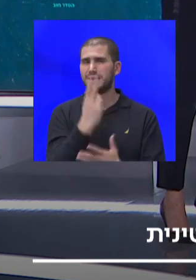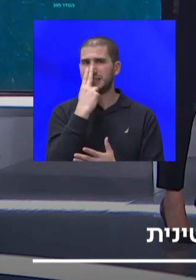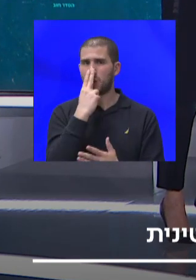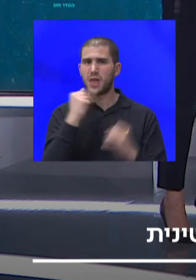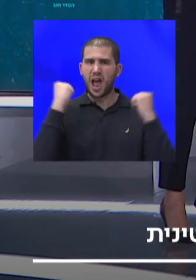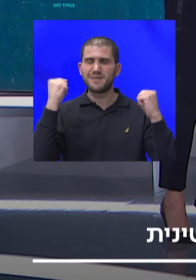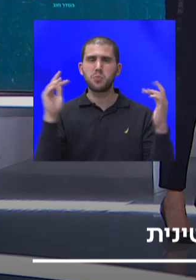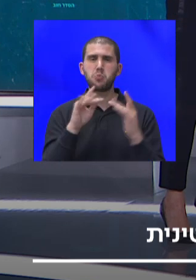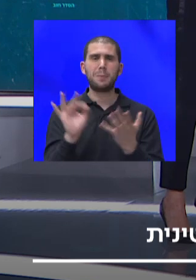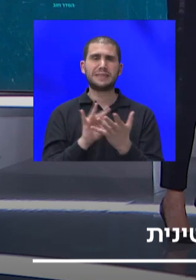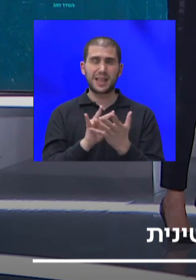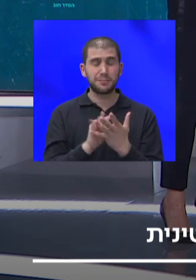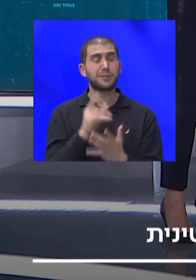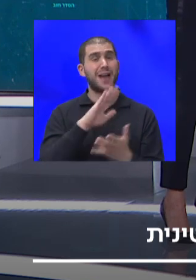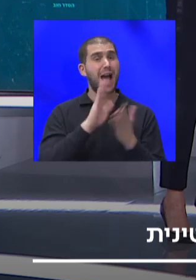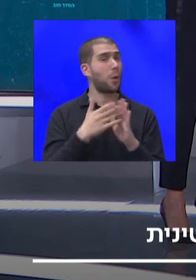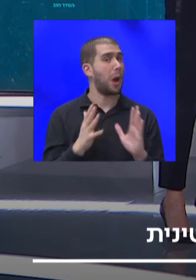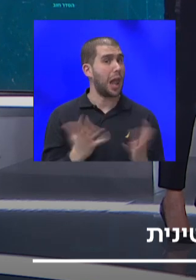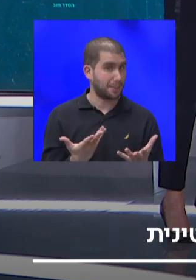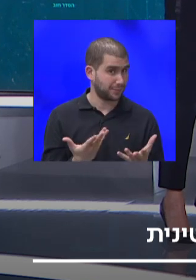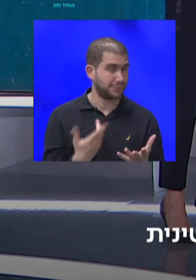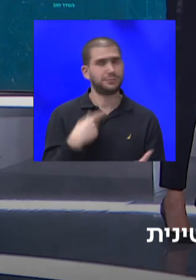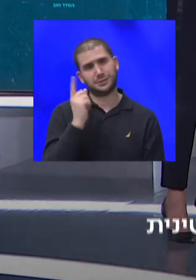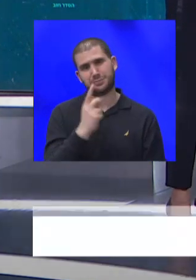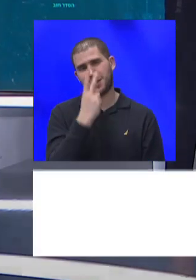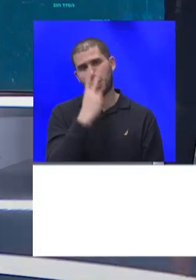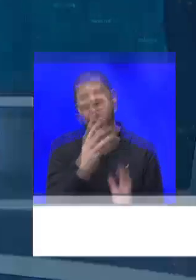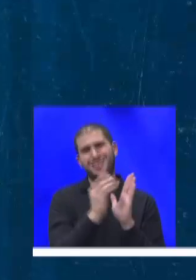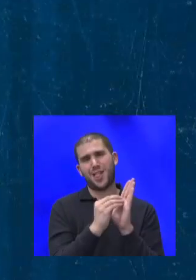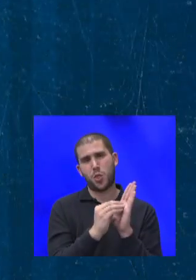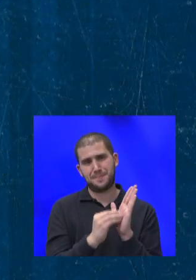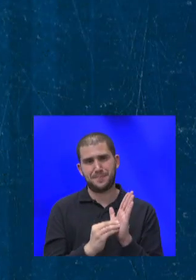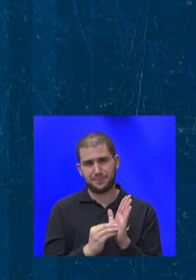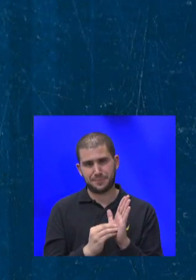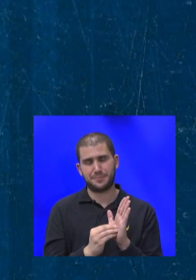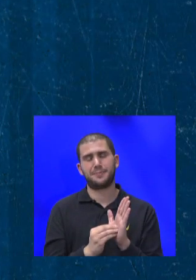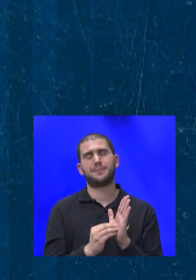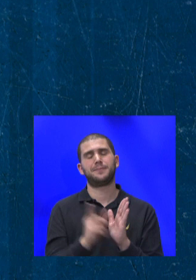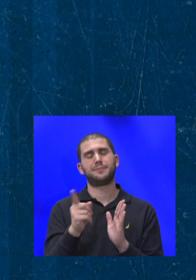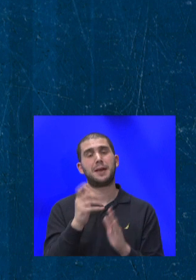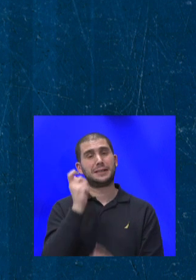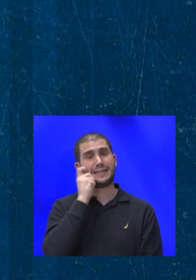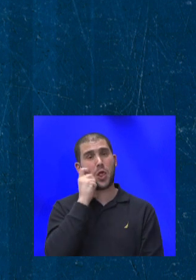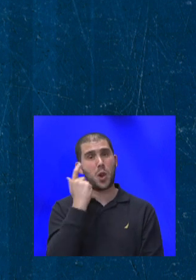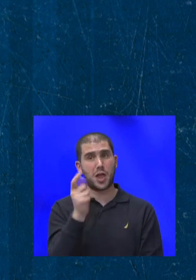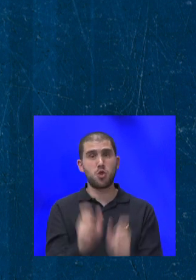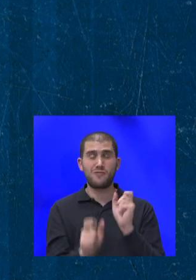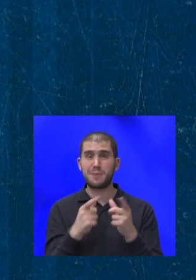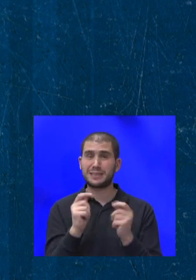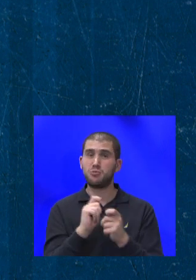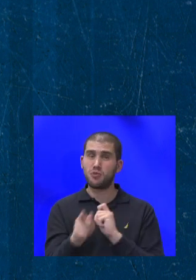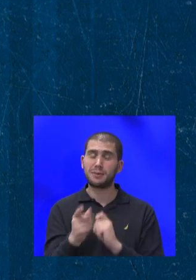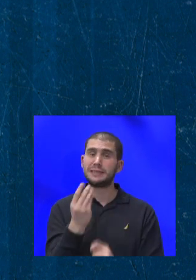וכל זה למה, ובשביל זה אנחנו צריכים לראות את הנתונים. על הסלולר תושבים בעזה משלמים סכום די גבוה,